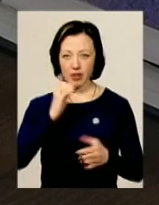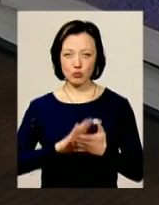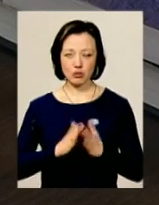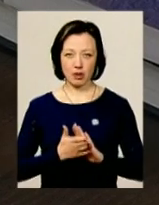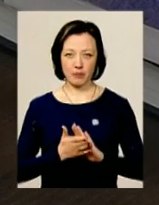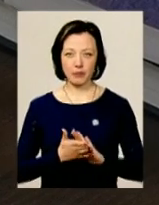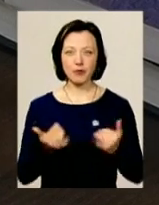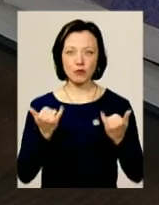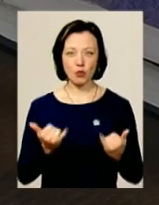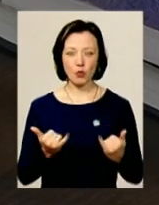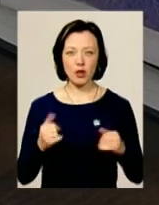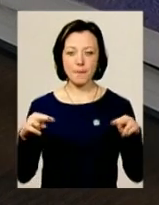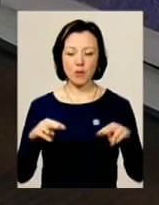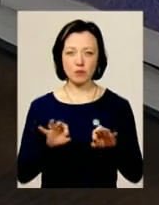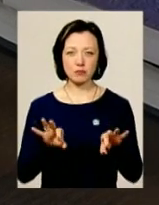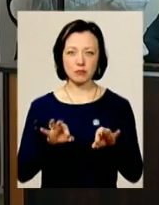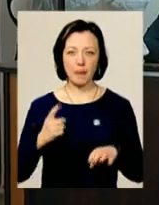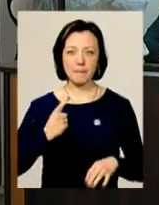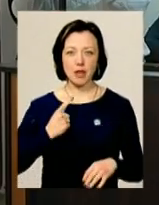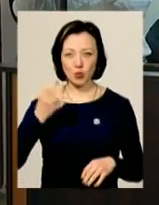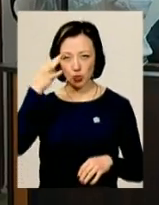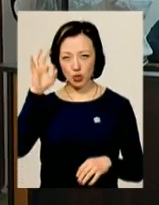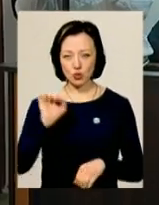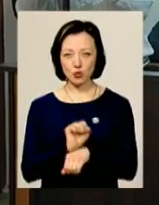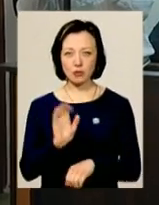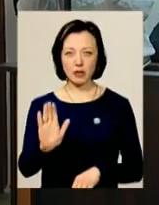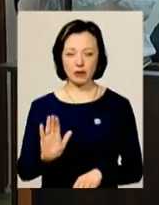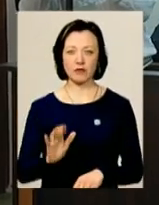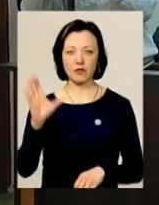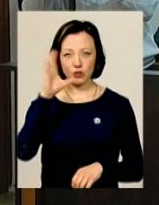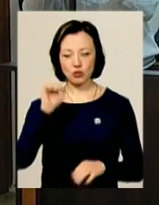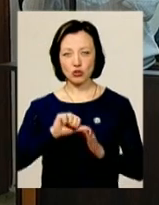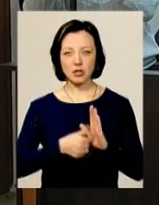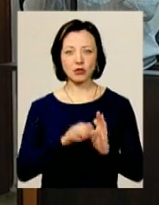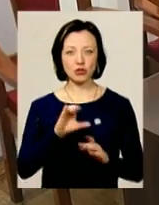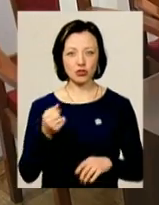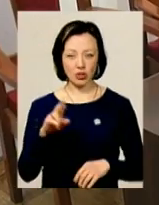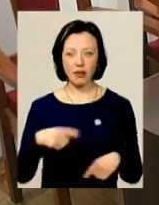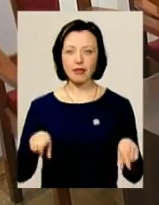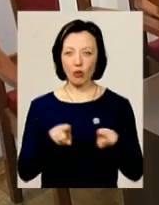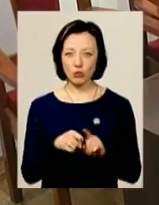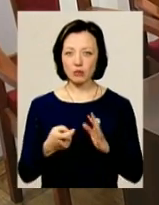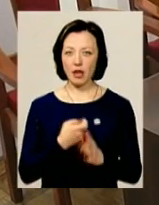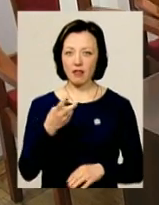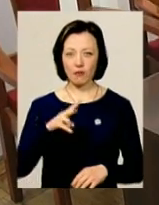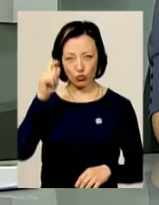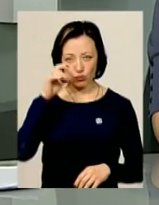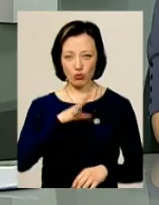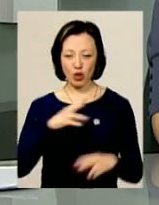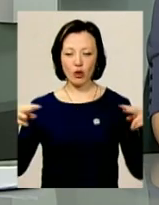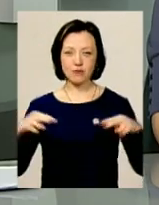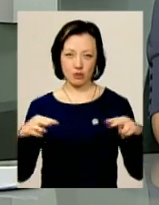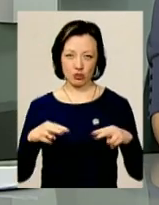стані. Сьогодні покази дав патрульний, який зупинив посадовця у ніч на 16 січня. Також допитали двох чоловіків, котрі були